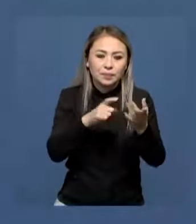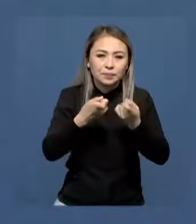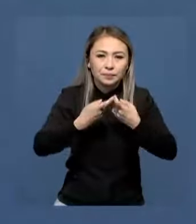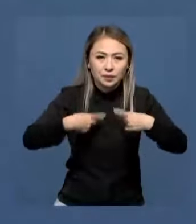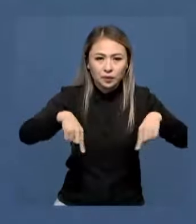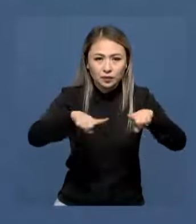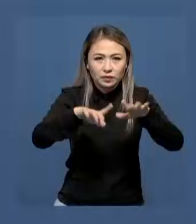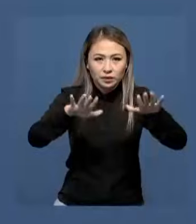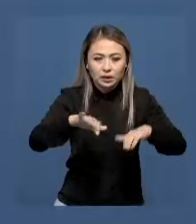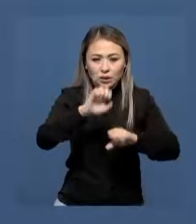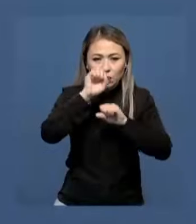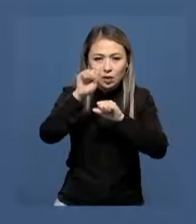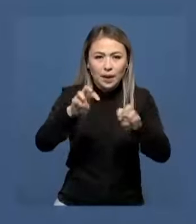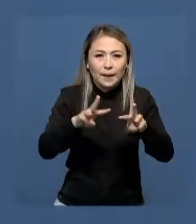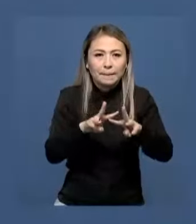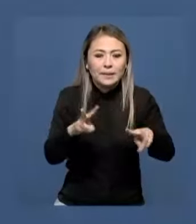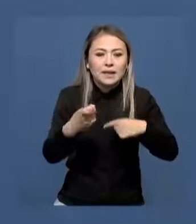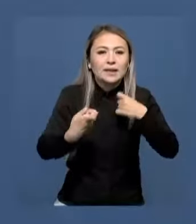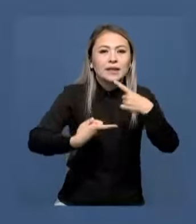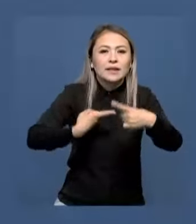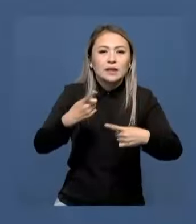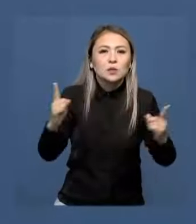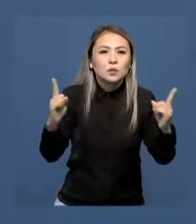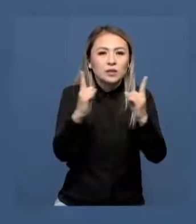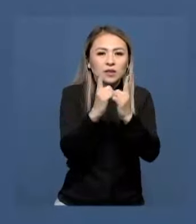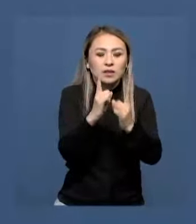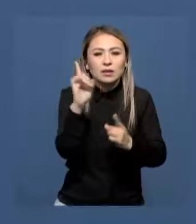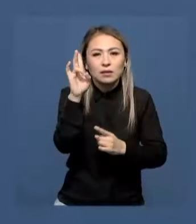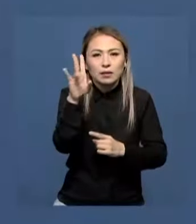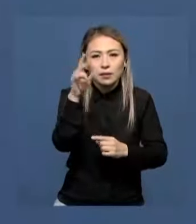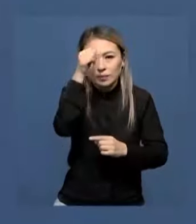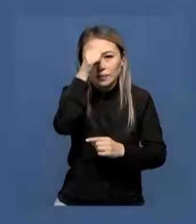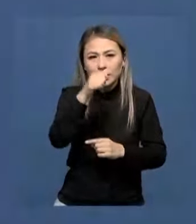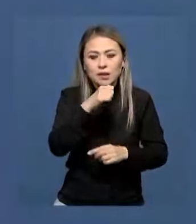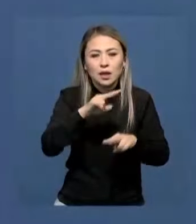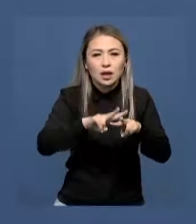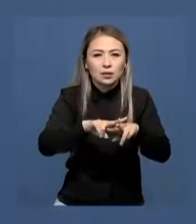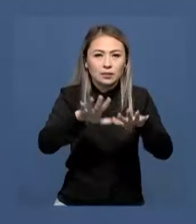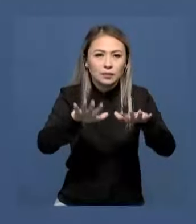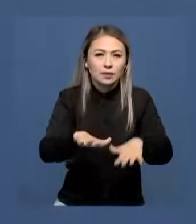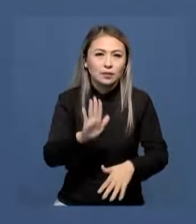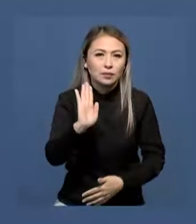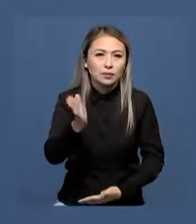үшін мемлекеттер қорғанасы министерлердің келес кезесуі қараша айында Астанада өтеді.